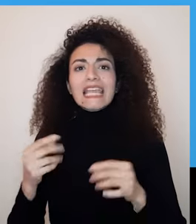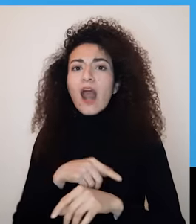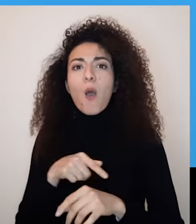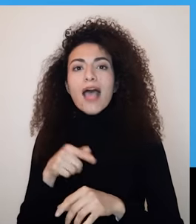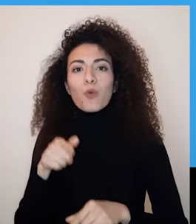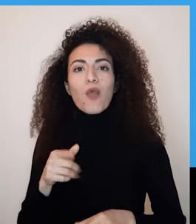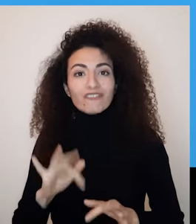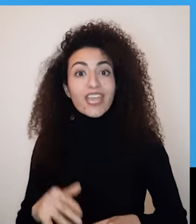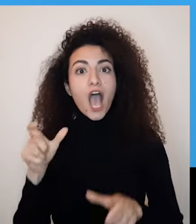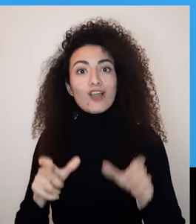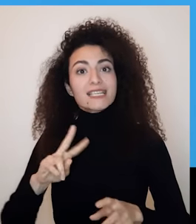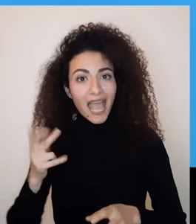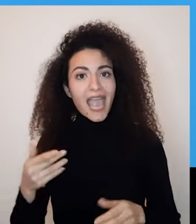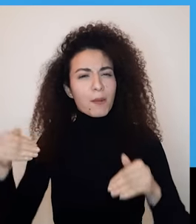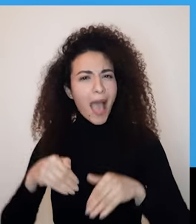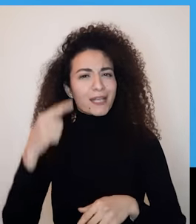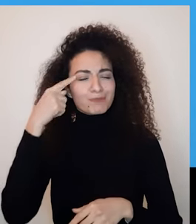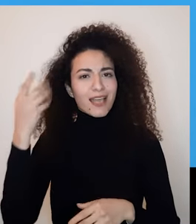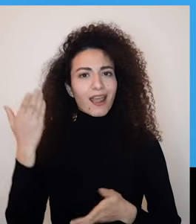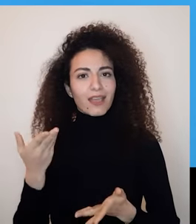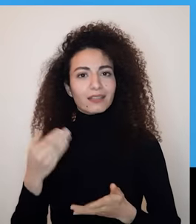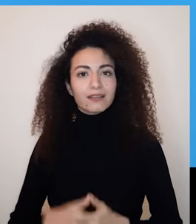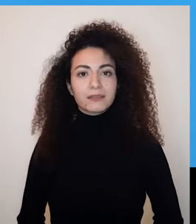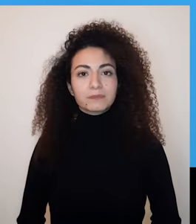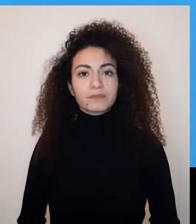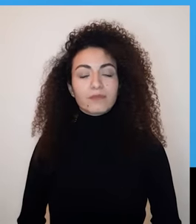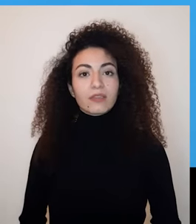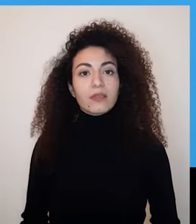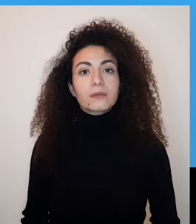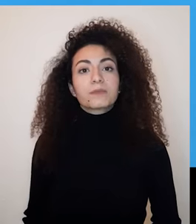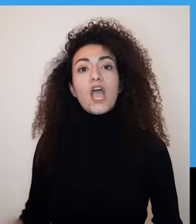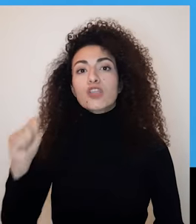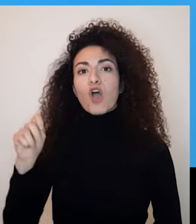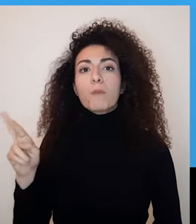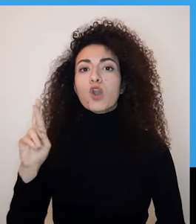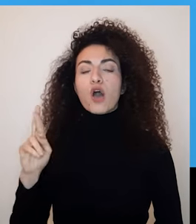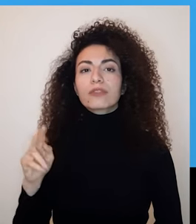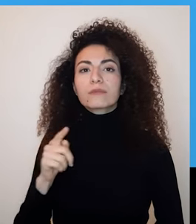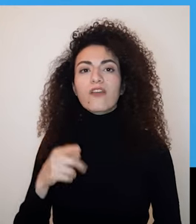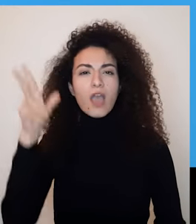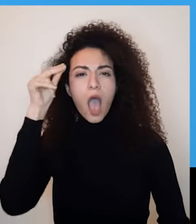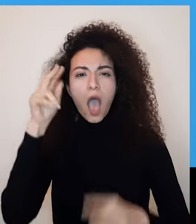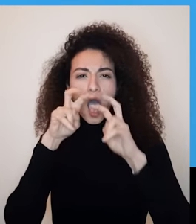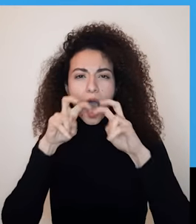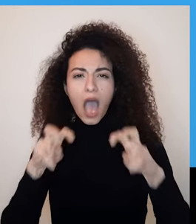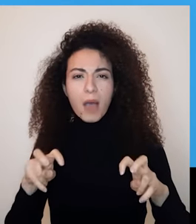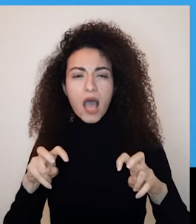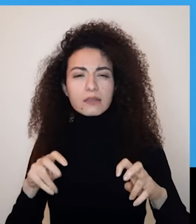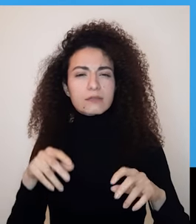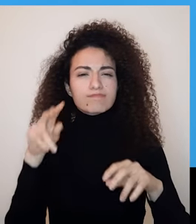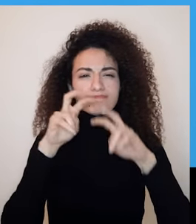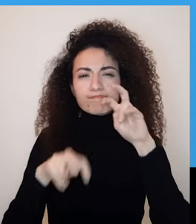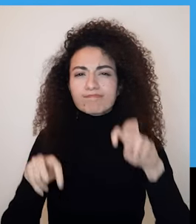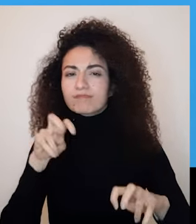الفترات حصلت غالبا بوجود ومشاركة الآخرين بدراسة لطوم روف عن موضوع الالتزام بالعمل لحساب